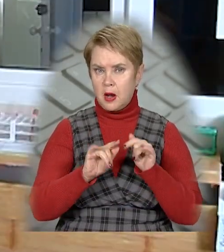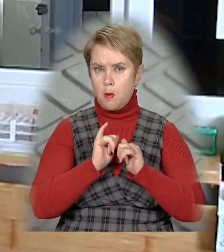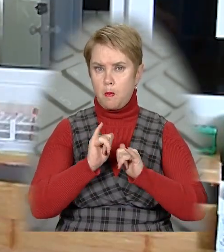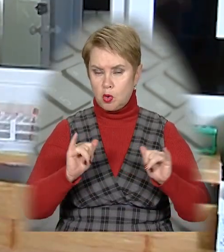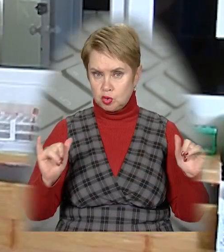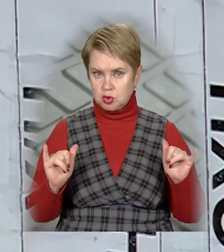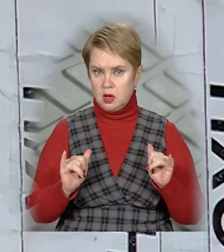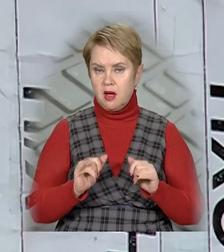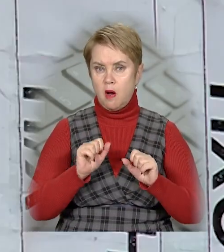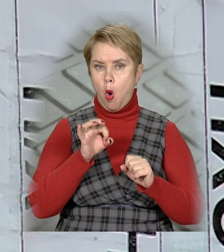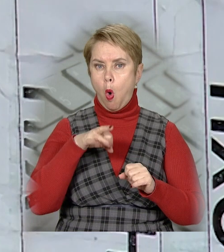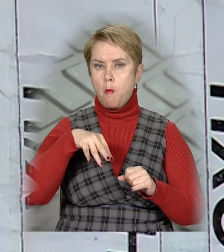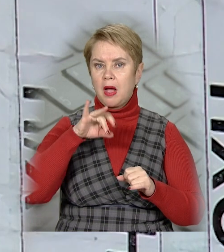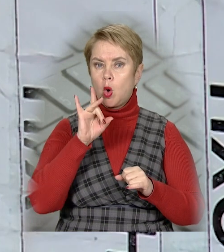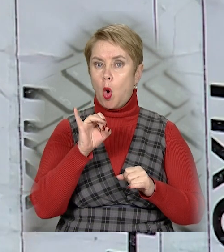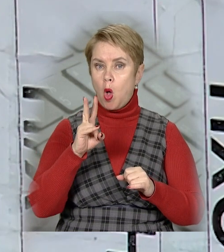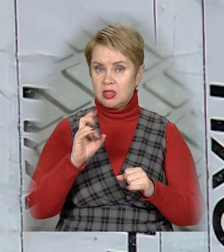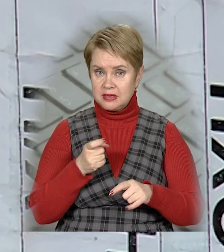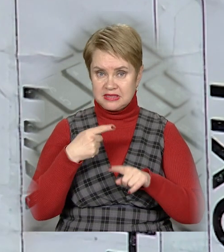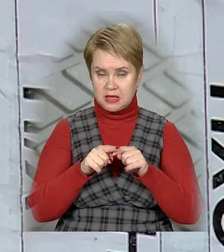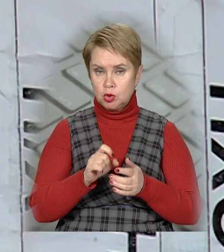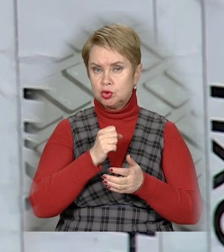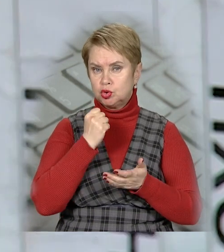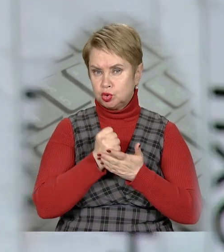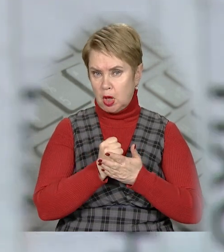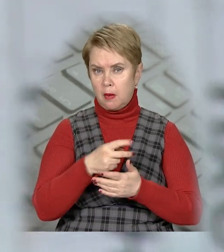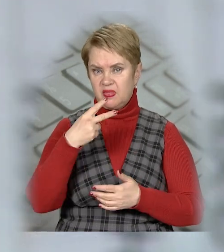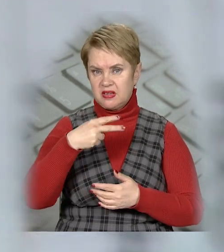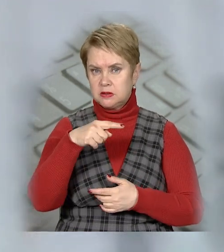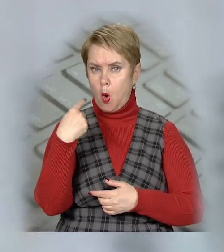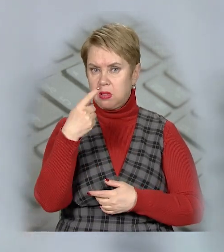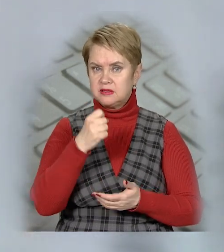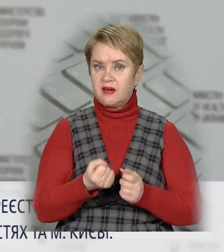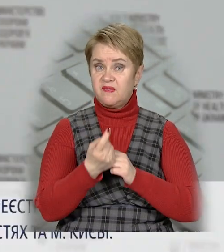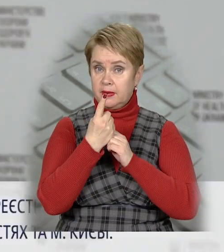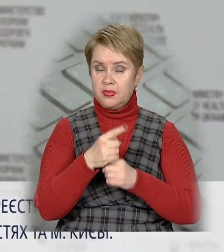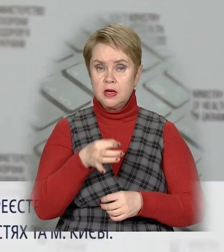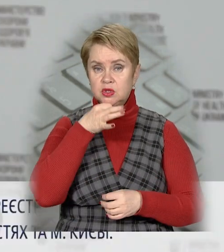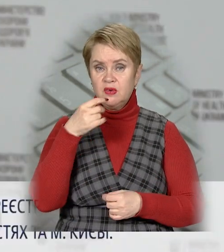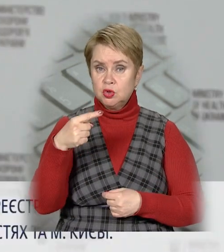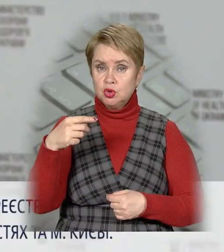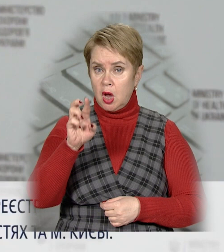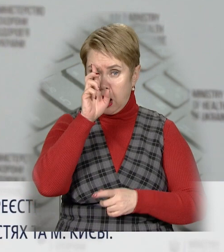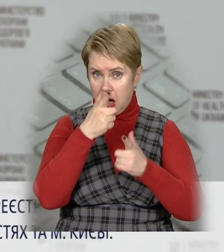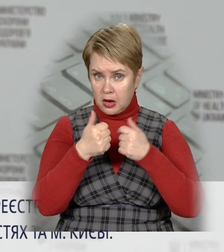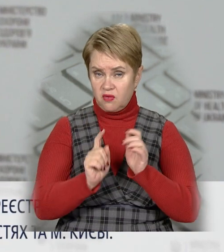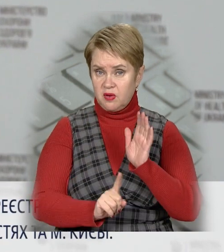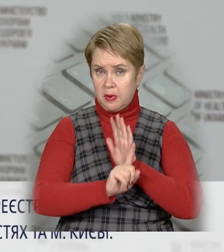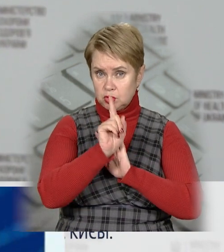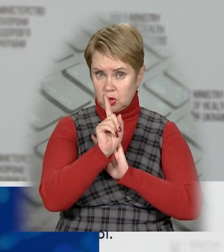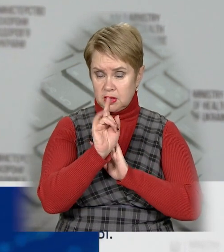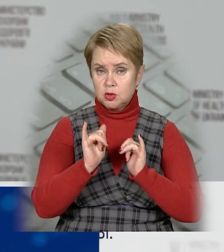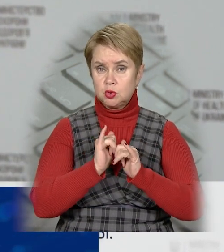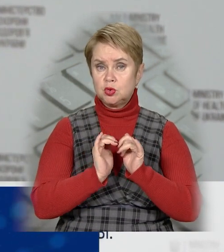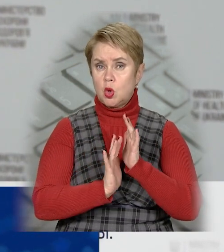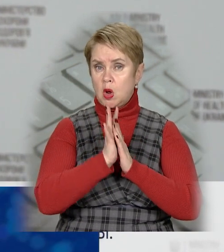стрімким поширенням варіанту омікрон. Цей штам виявлено вже у 20 областях. З досвіду інших країн від початку